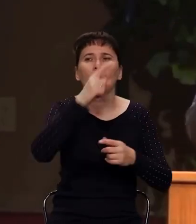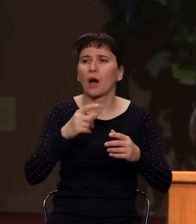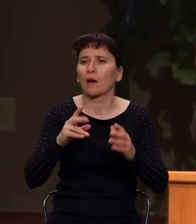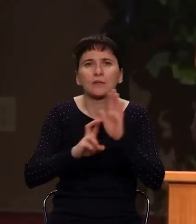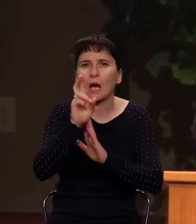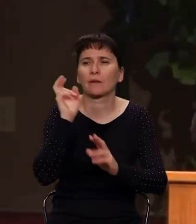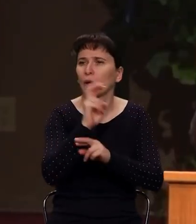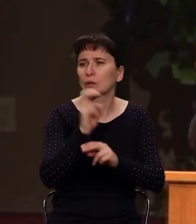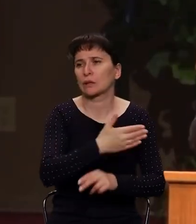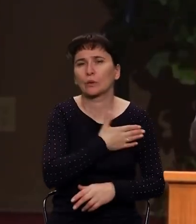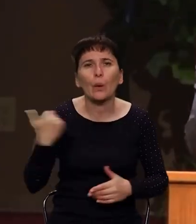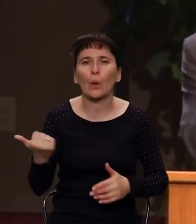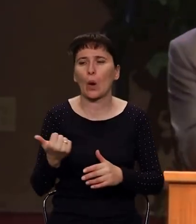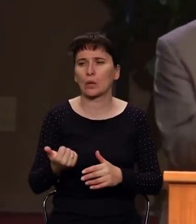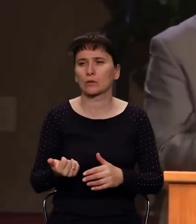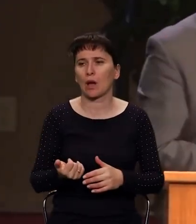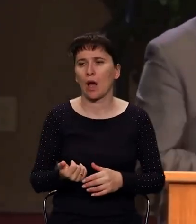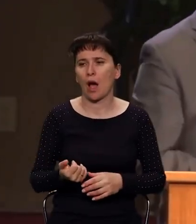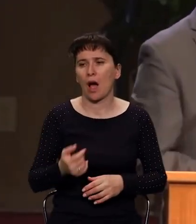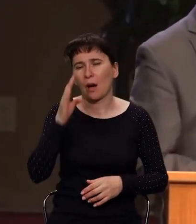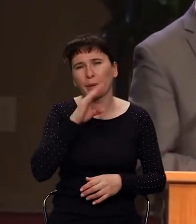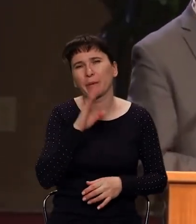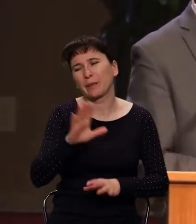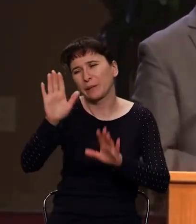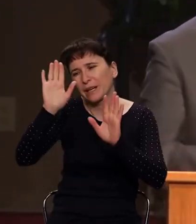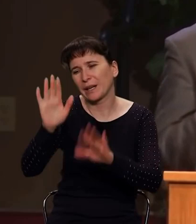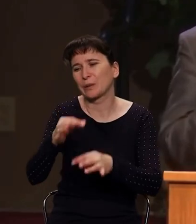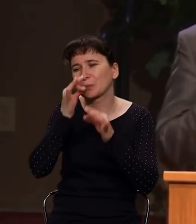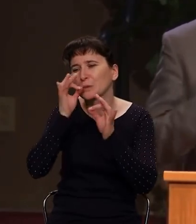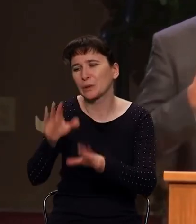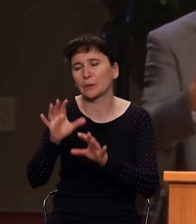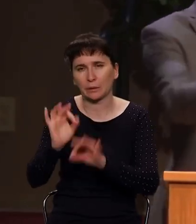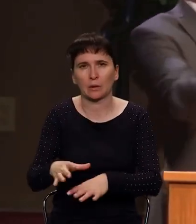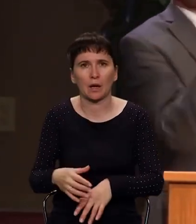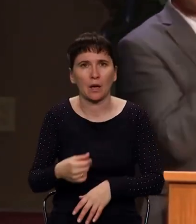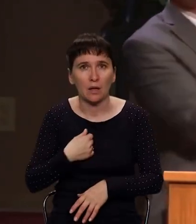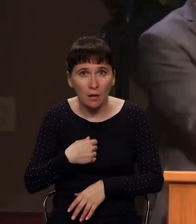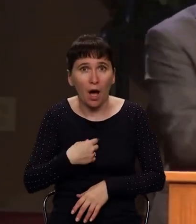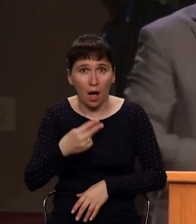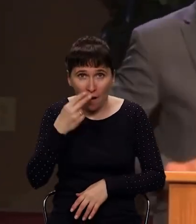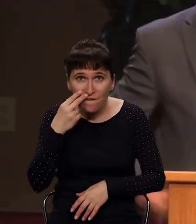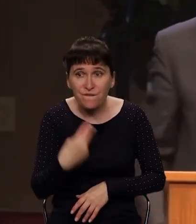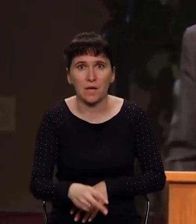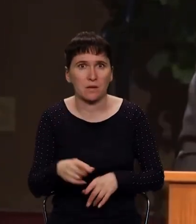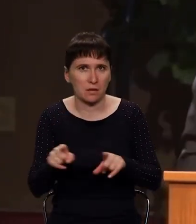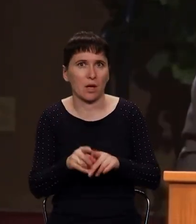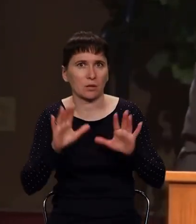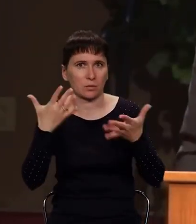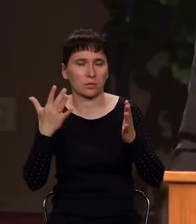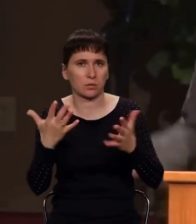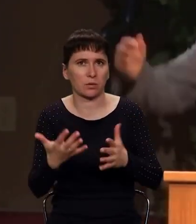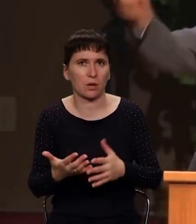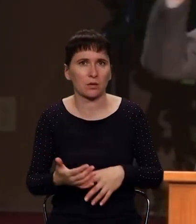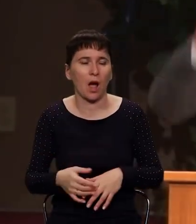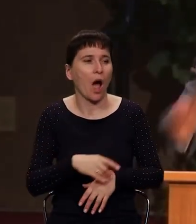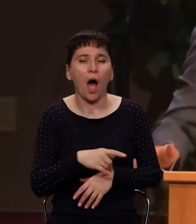я свидетель многих таких картин, когда сын нагло обманывает маму, я его лично вытаскивал из этой квартиры, он говорит, мама, я там